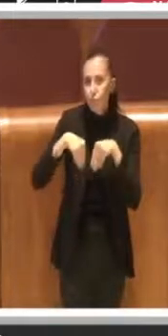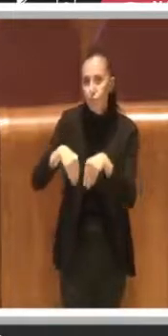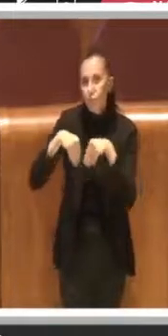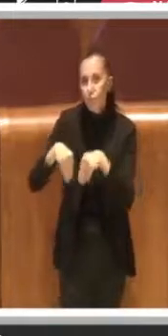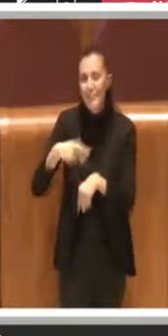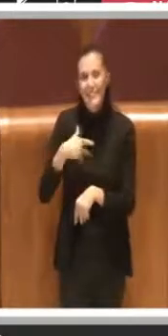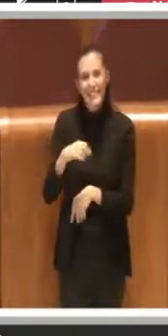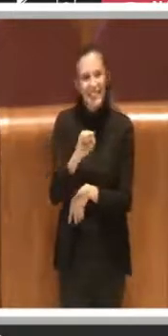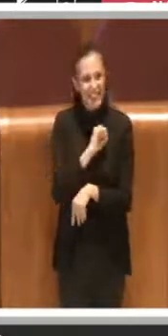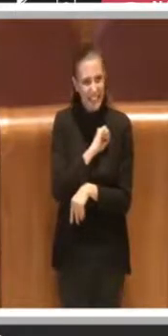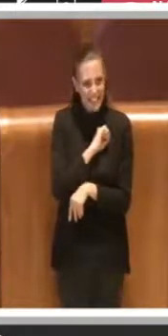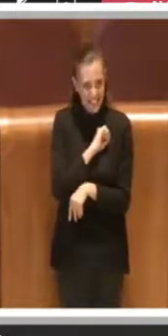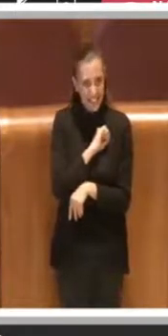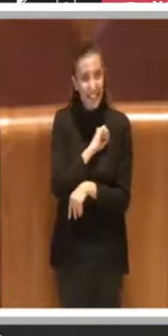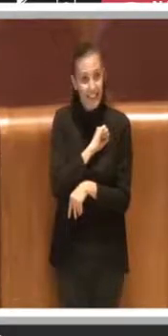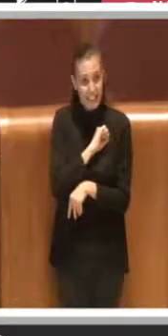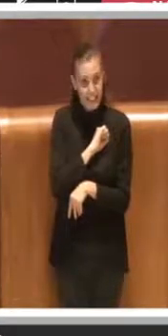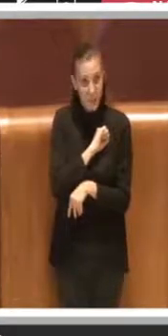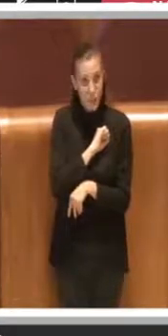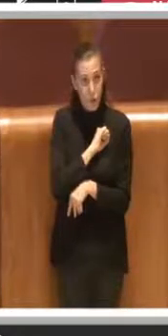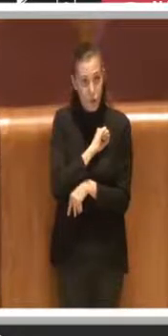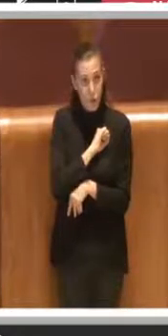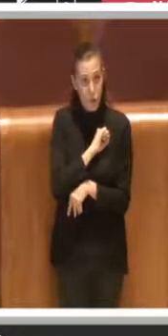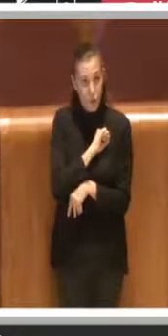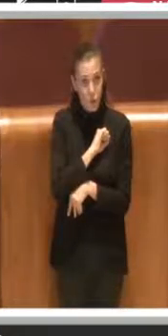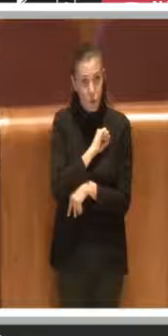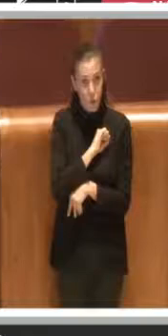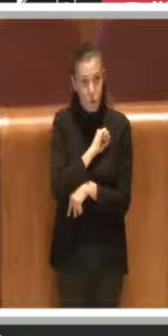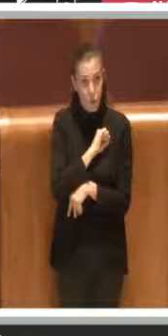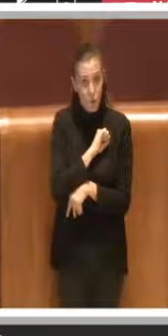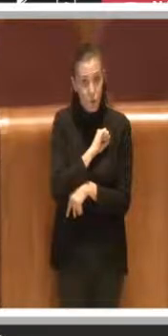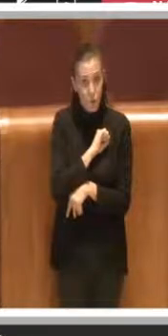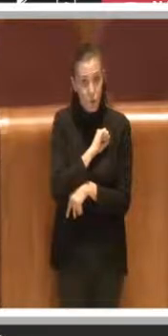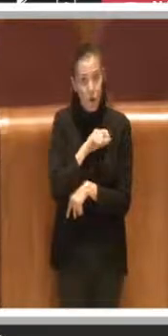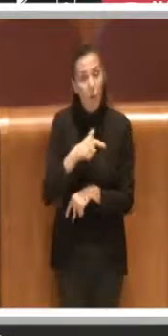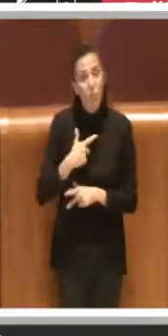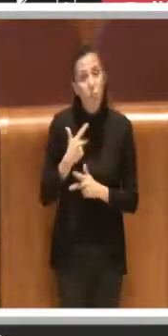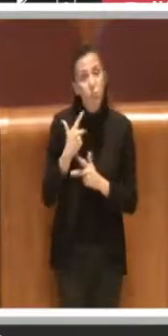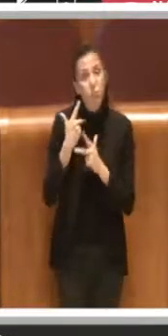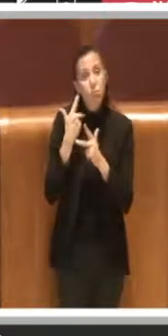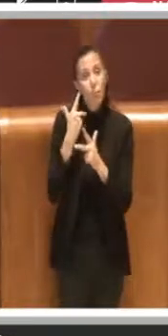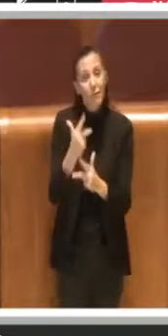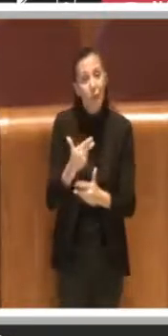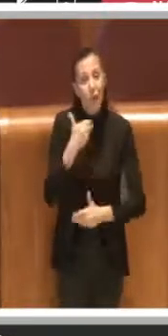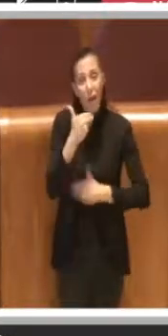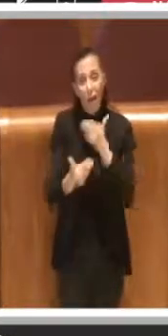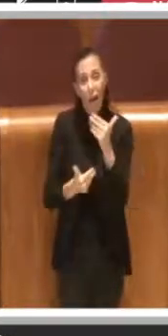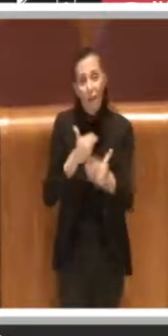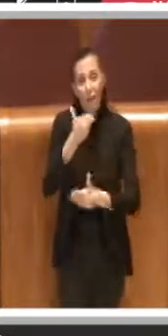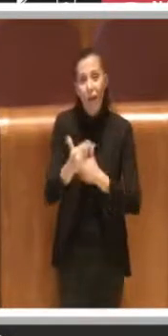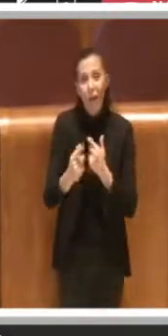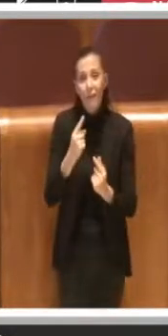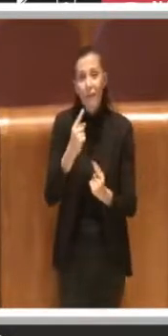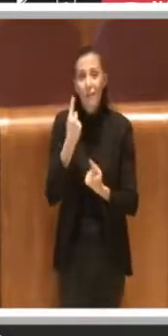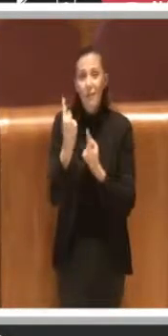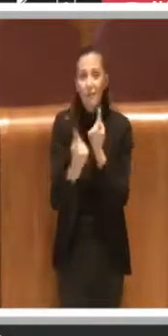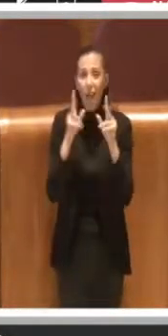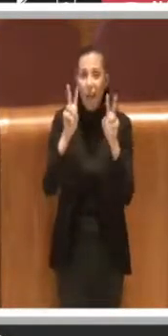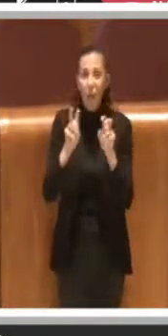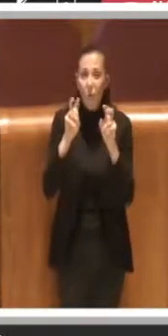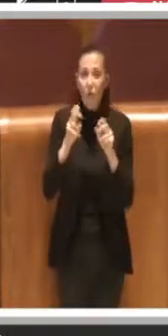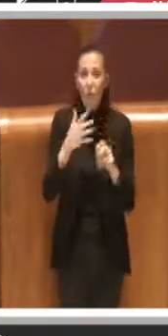Credo che sia importante portare avanti un discorso di beni comuni e credo che